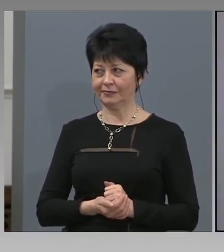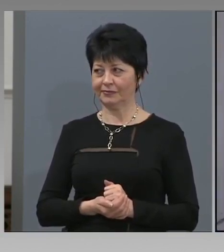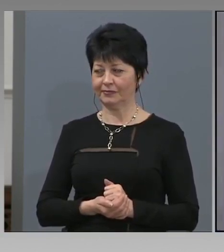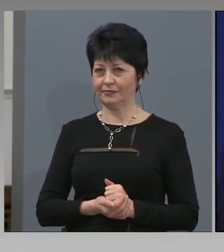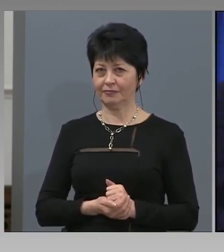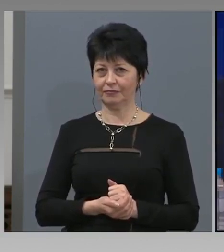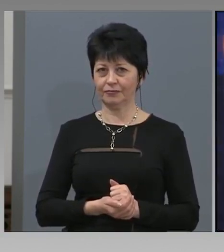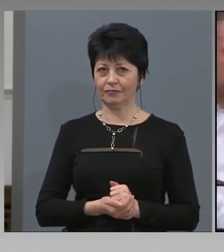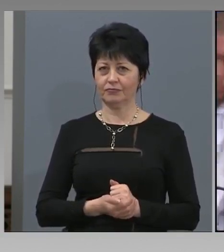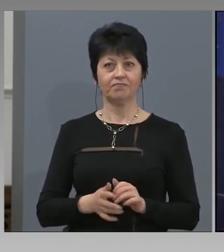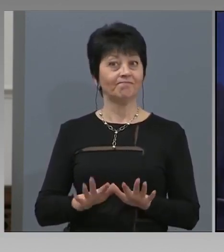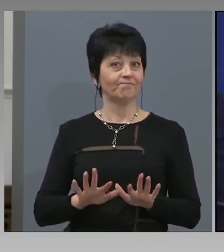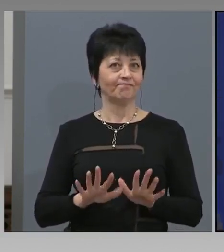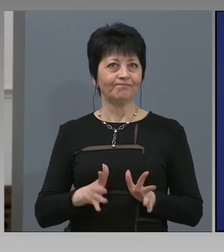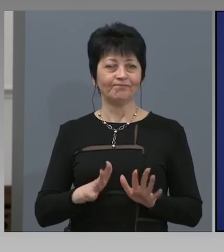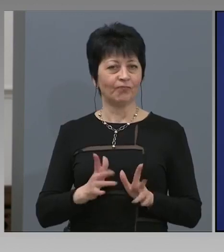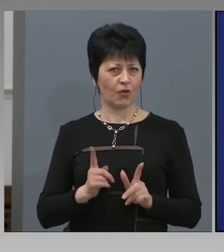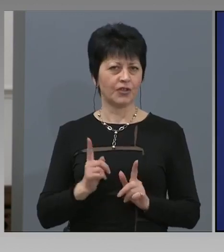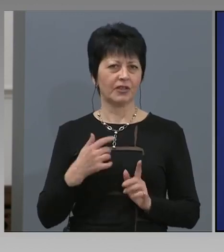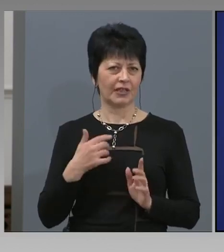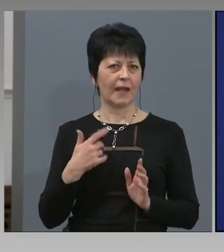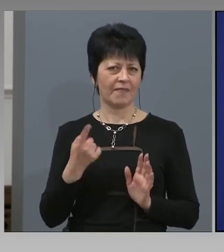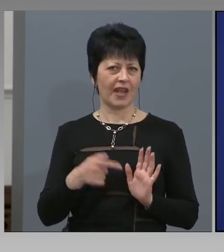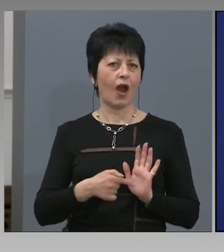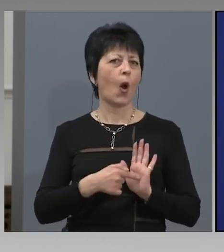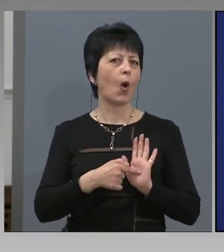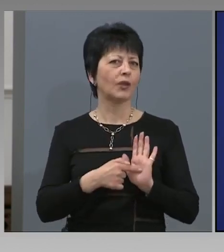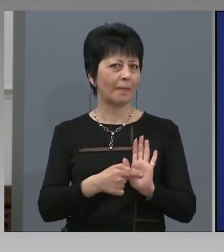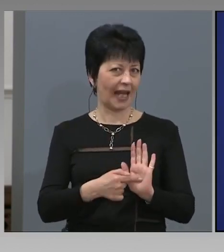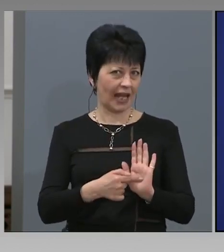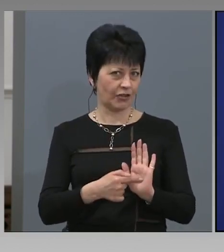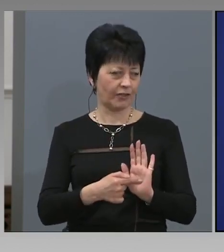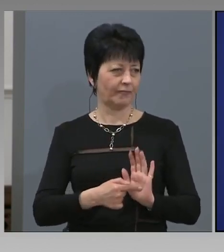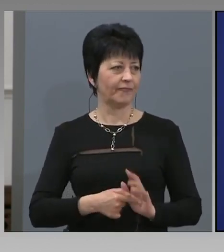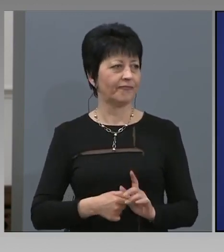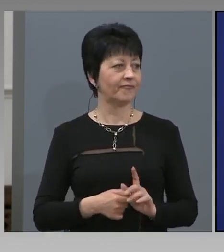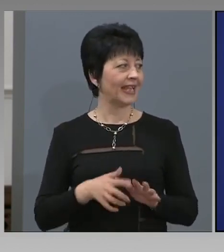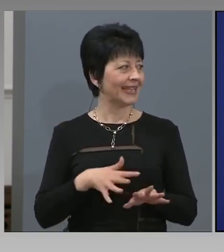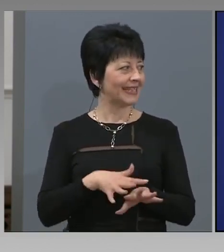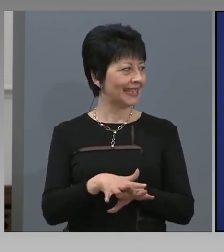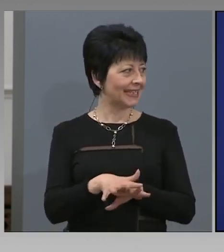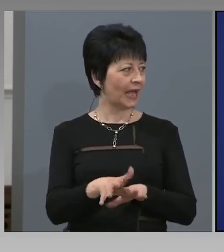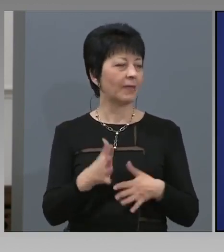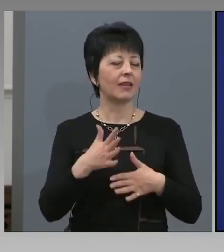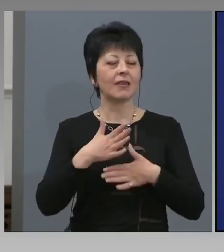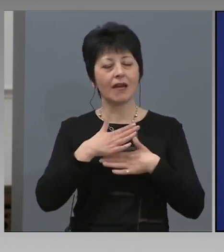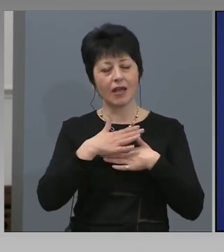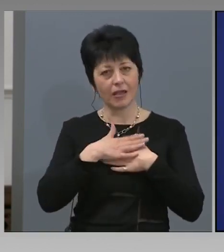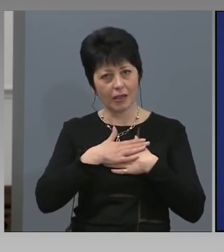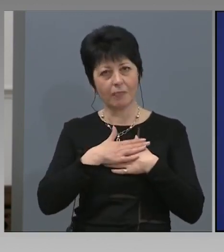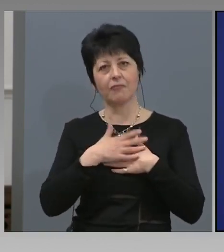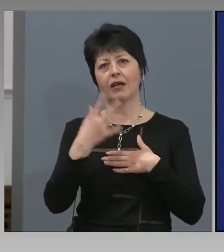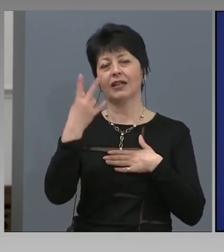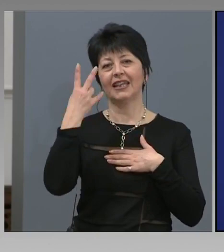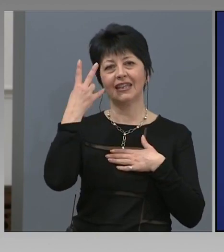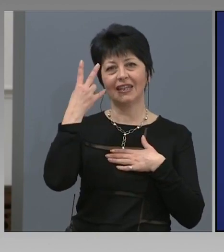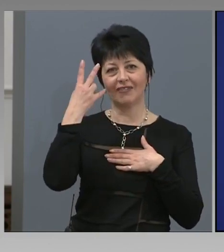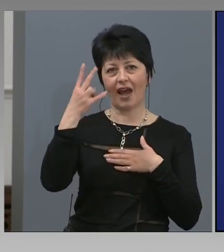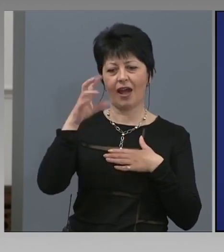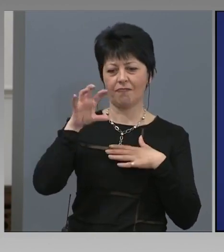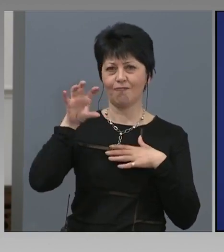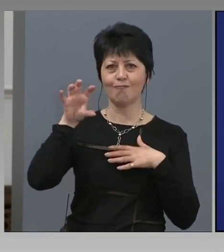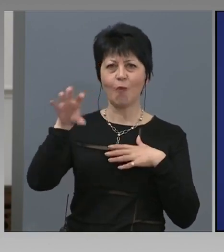Значи, може би само държа да отбележа, че пак казвам, системата има два отделни